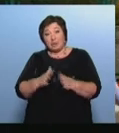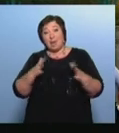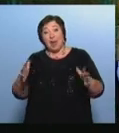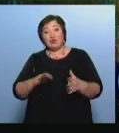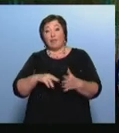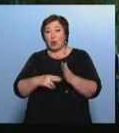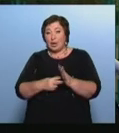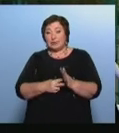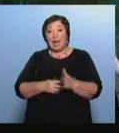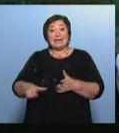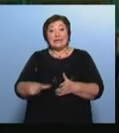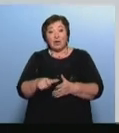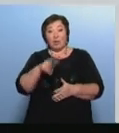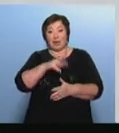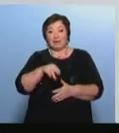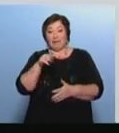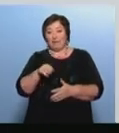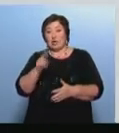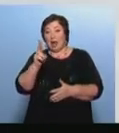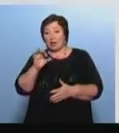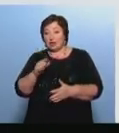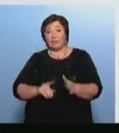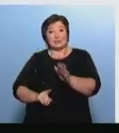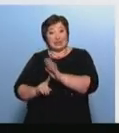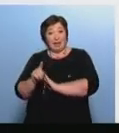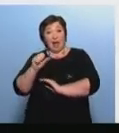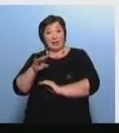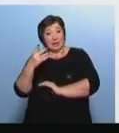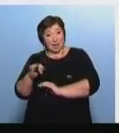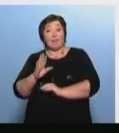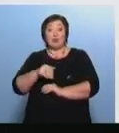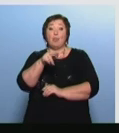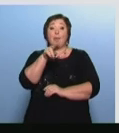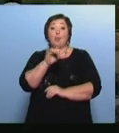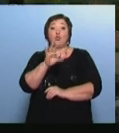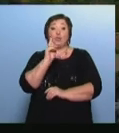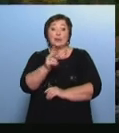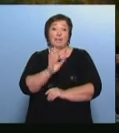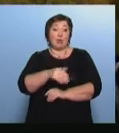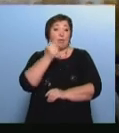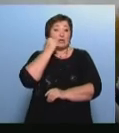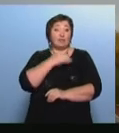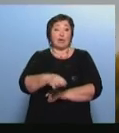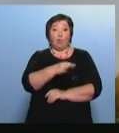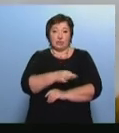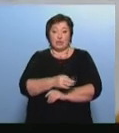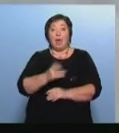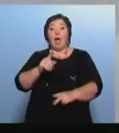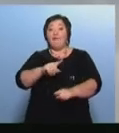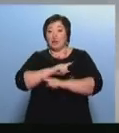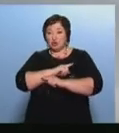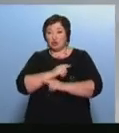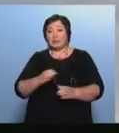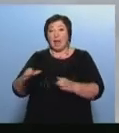Михаила Тимофеевича Калашникова Стартовал он на Алтае, после был в Подольск, Калужской и Московской области А финиширует экспедиция